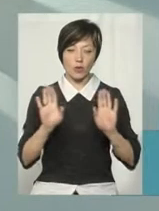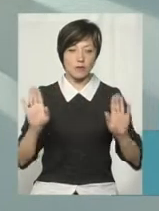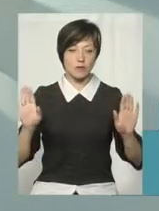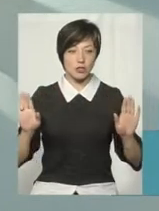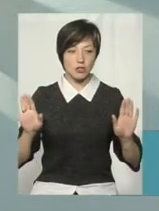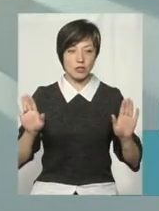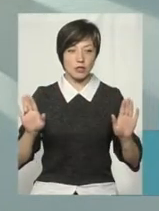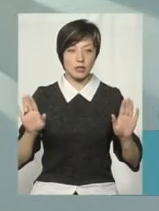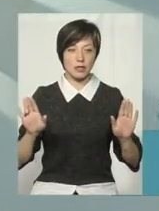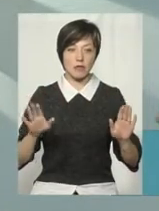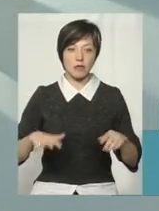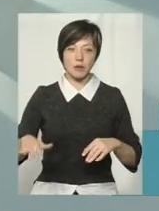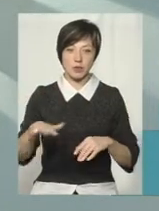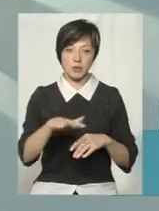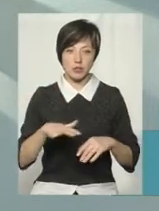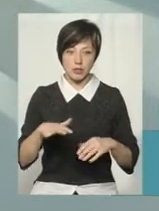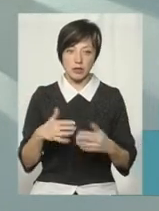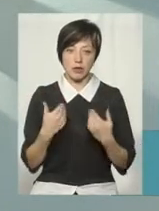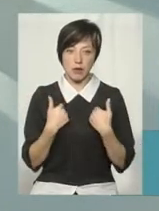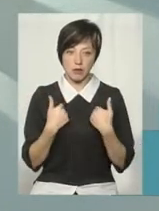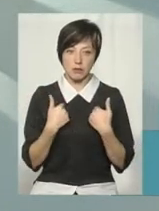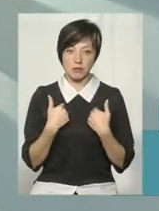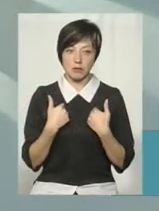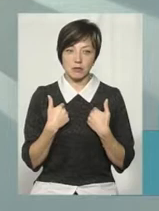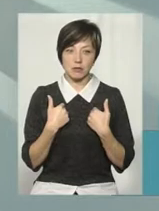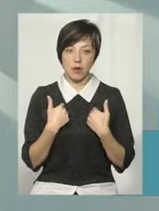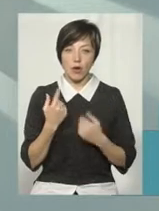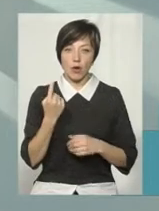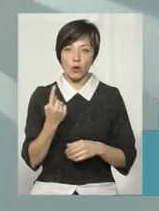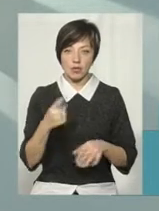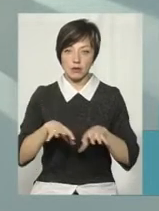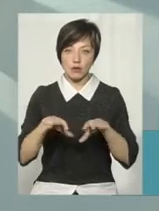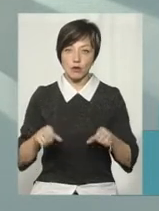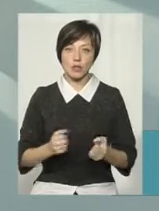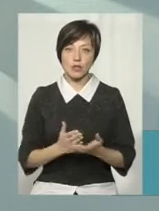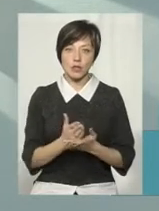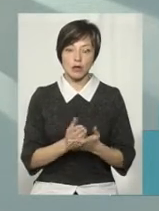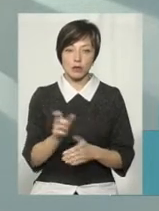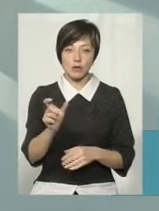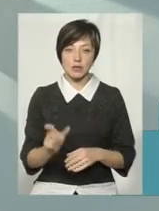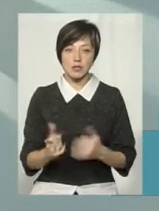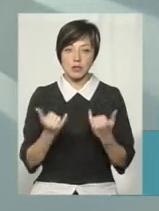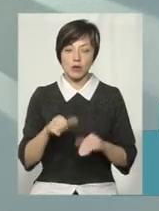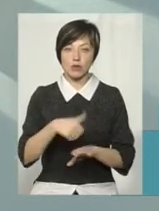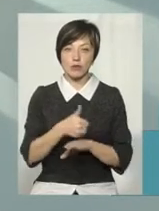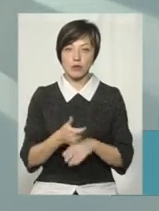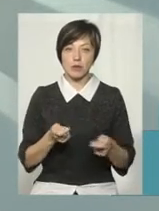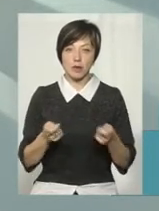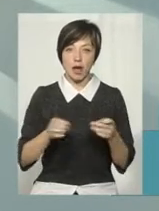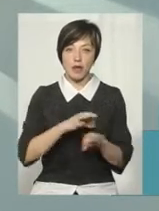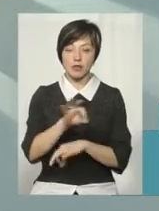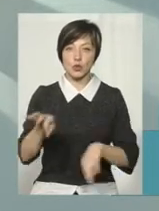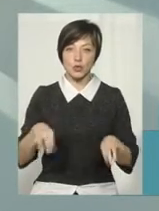принципі, як в приміщенні, яке належить нам. І один із посадовців, який зараз очолює департамент